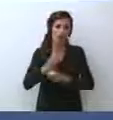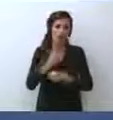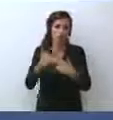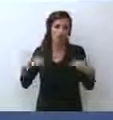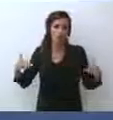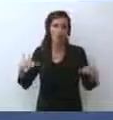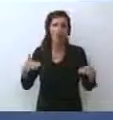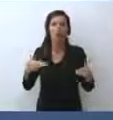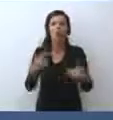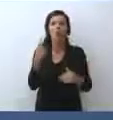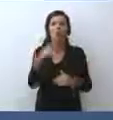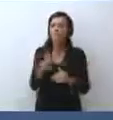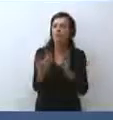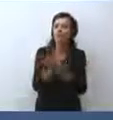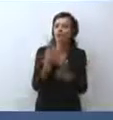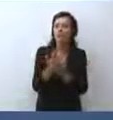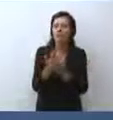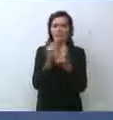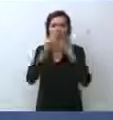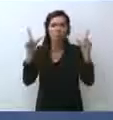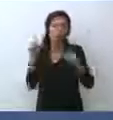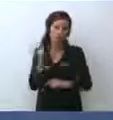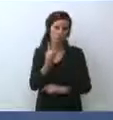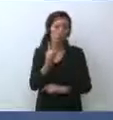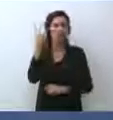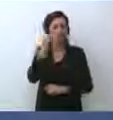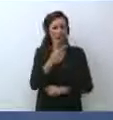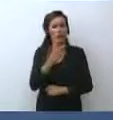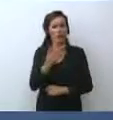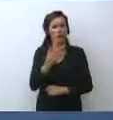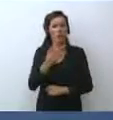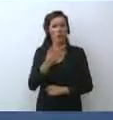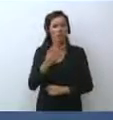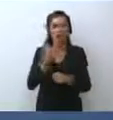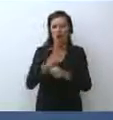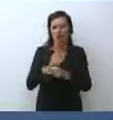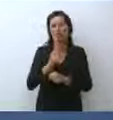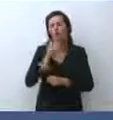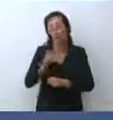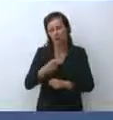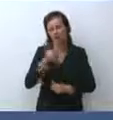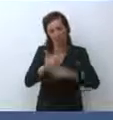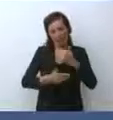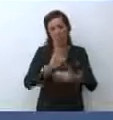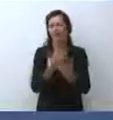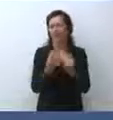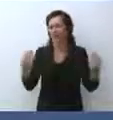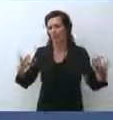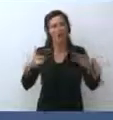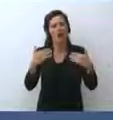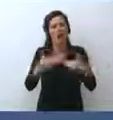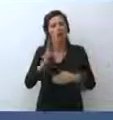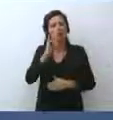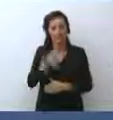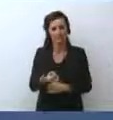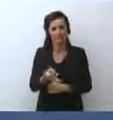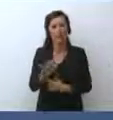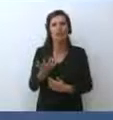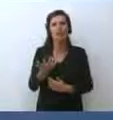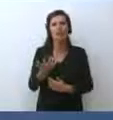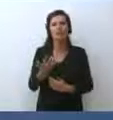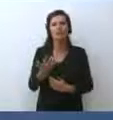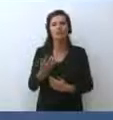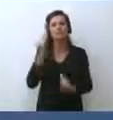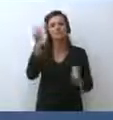da grande notizie. In ogni caso c'è molto da fare. C'è molto da fare, un periodo in cui si ripensano un po'